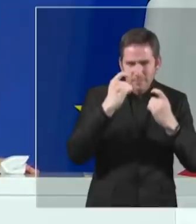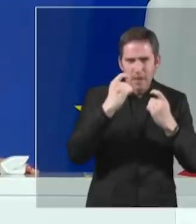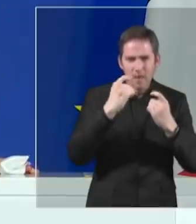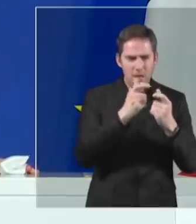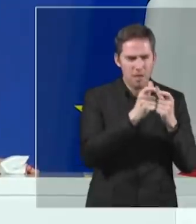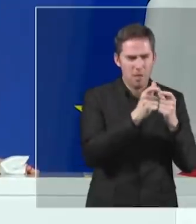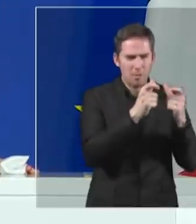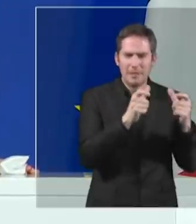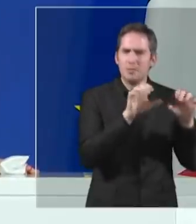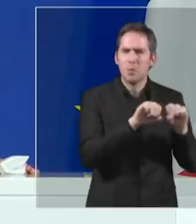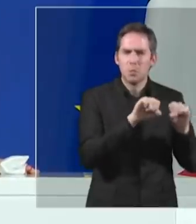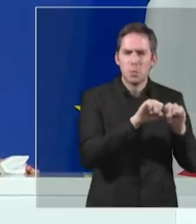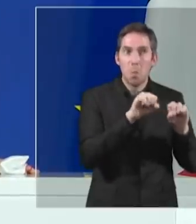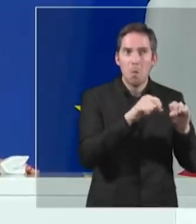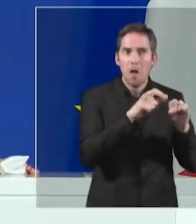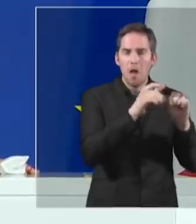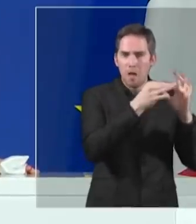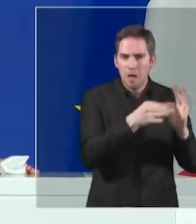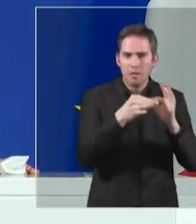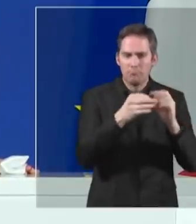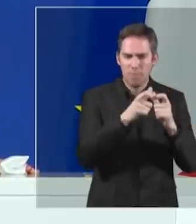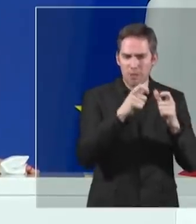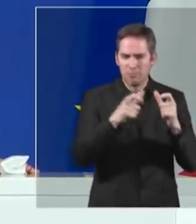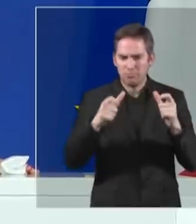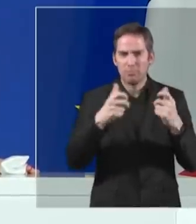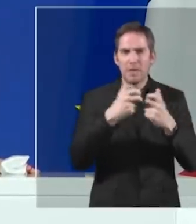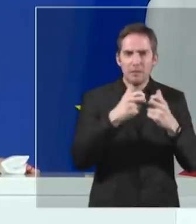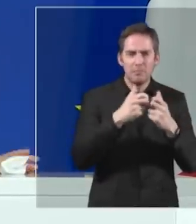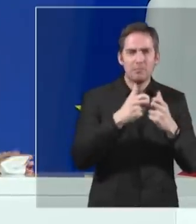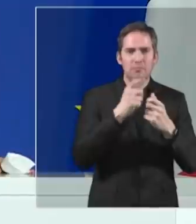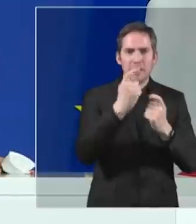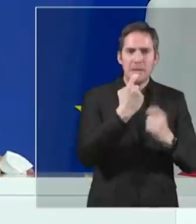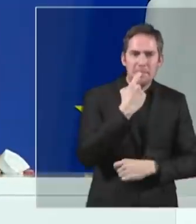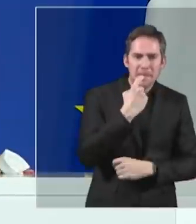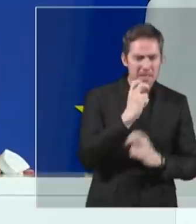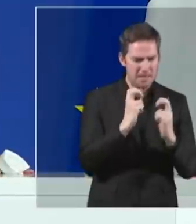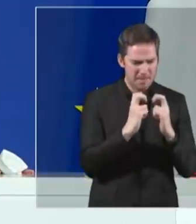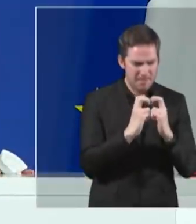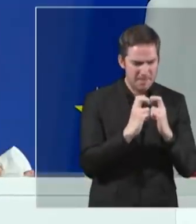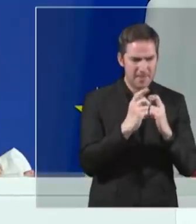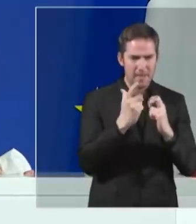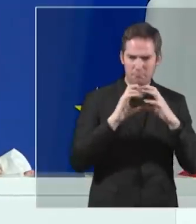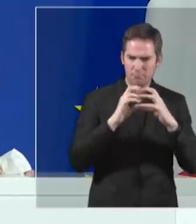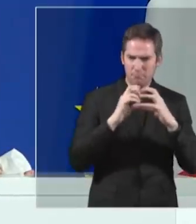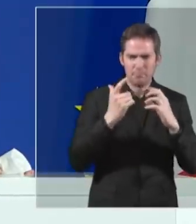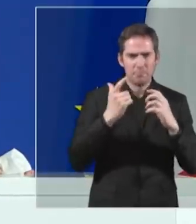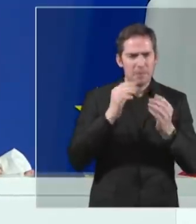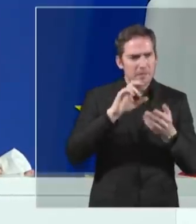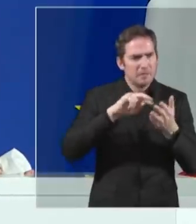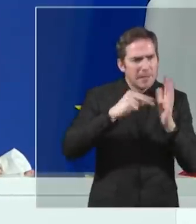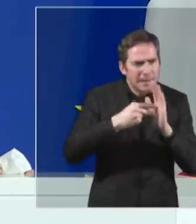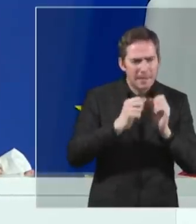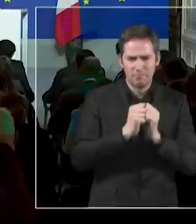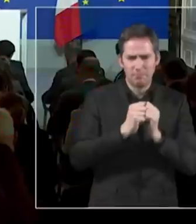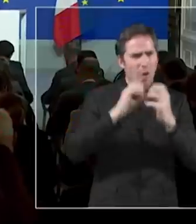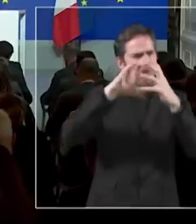industrielles fortes et intégrées. L'hydrogène, les batteries, l'espace, les semi-conducteurs, le cloud,